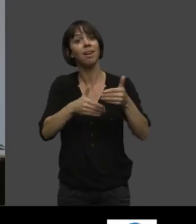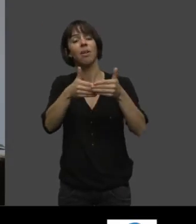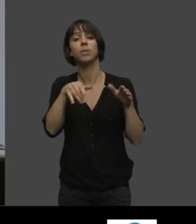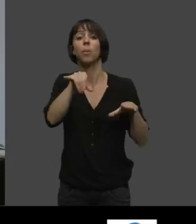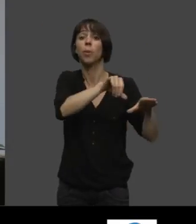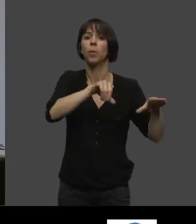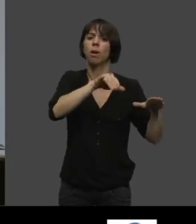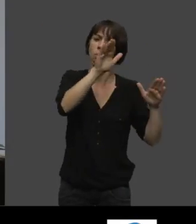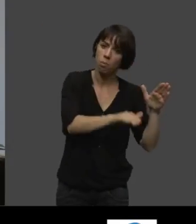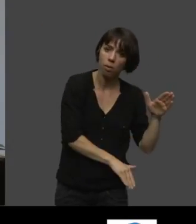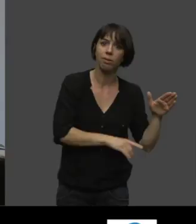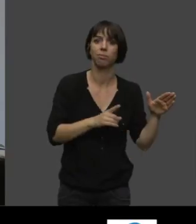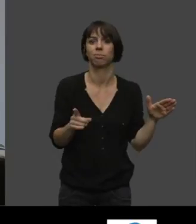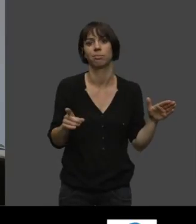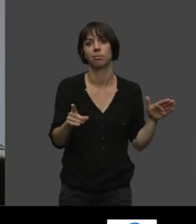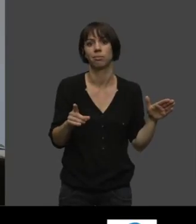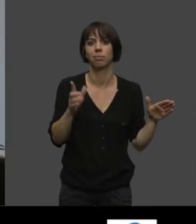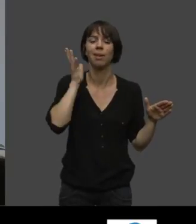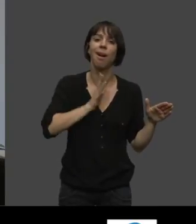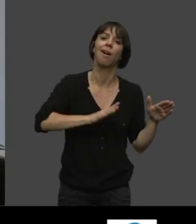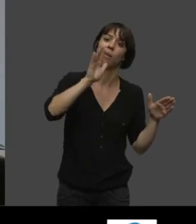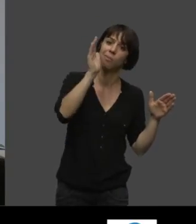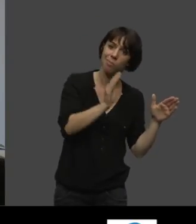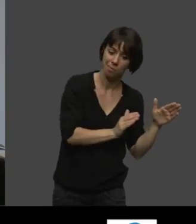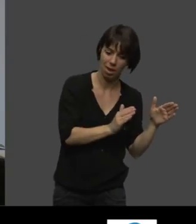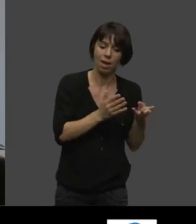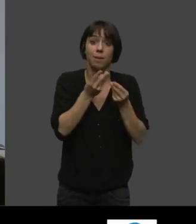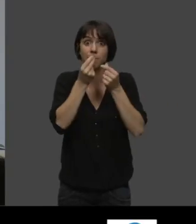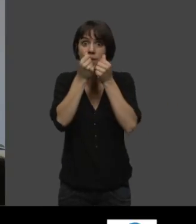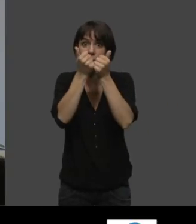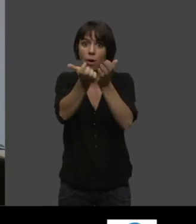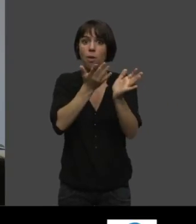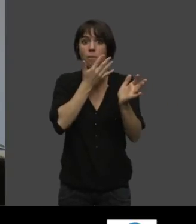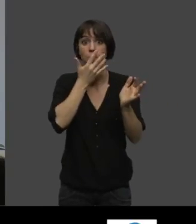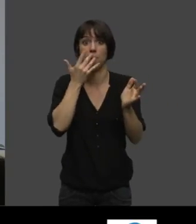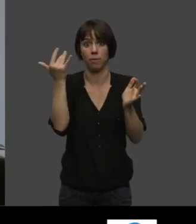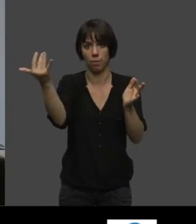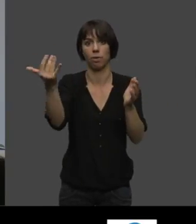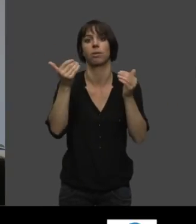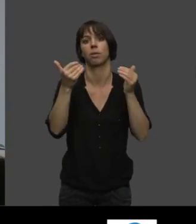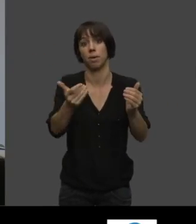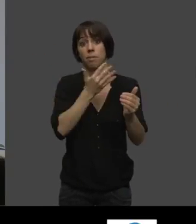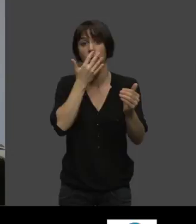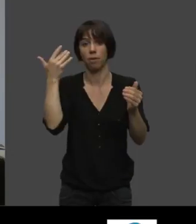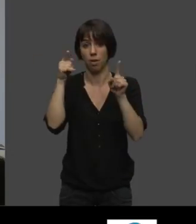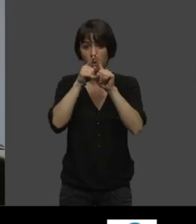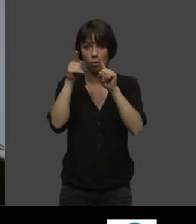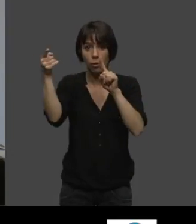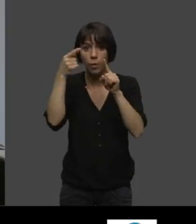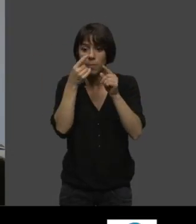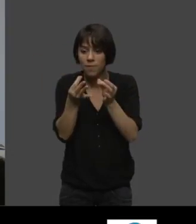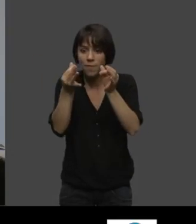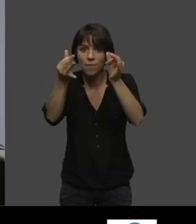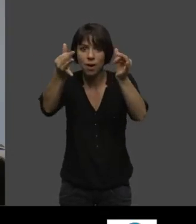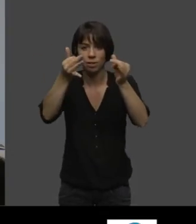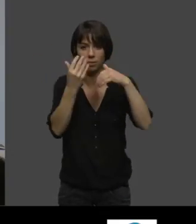qui utiliserait moins d'huile, mais qui serait plus parfumée, qui aurait un complexe aromatique plus fort. Voilà. Et l'idée